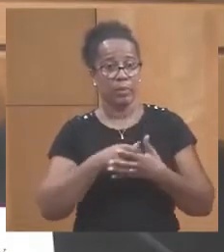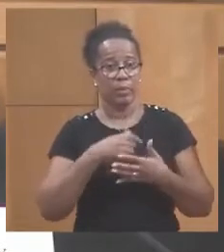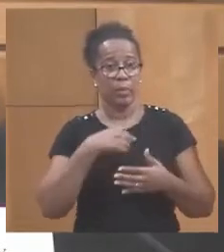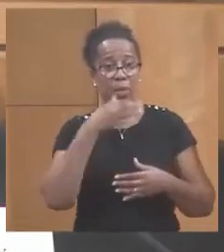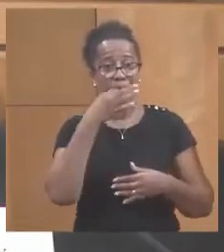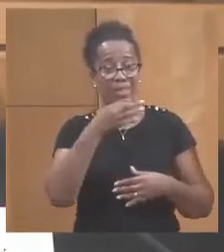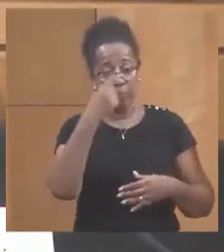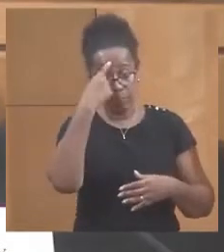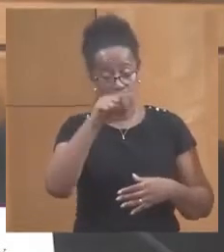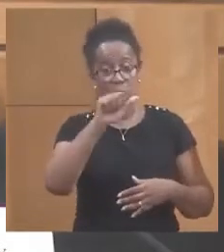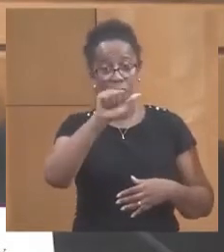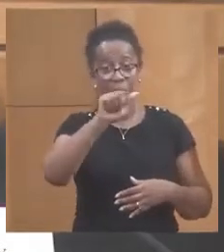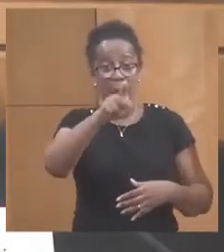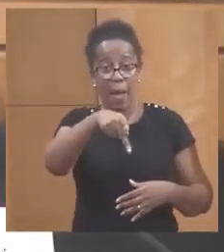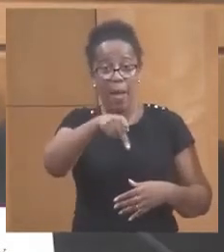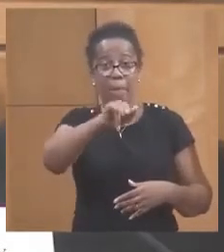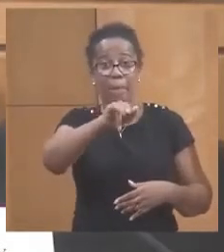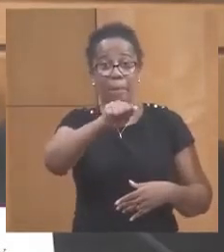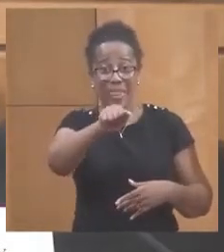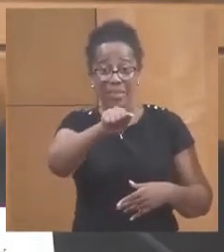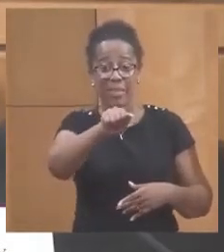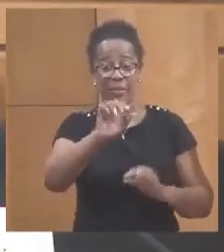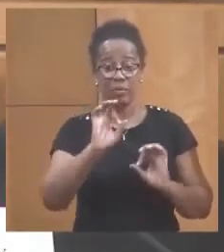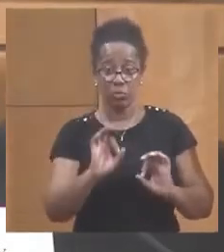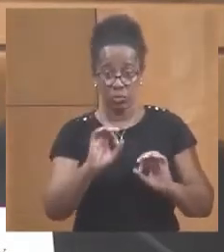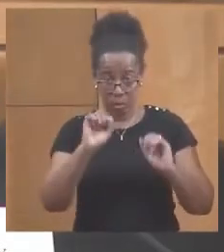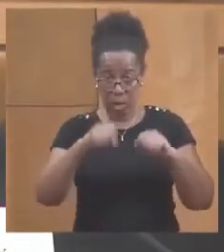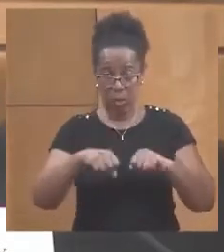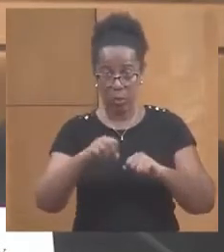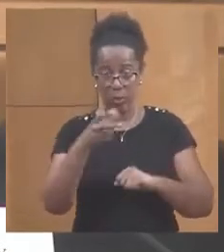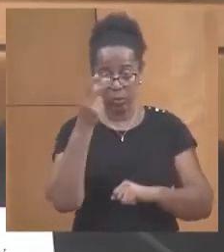Je dis bien pour les apites. Nous sommes bien d'accord,